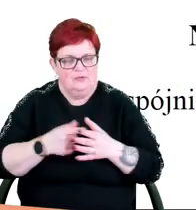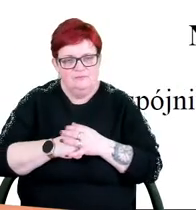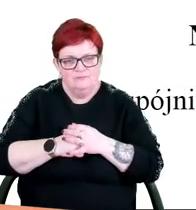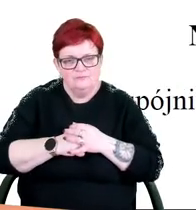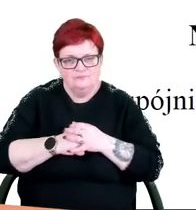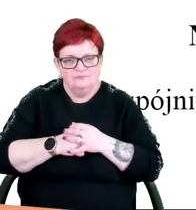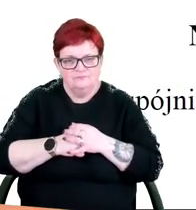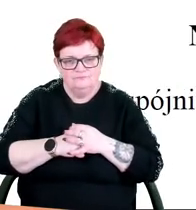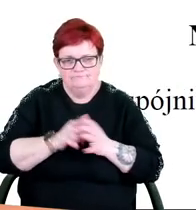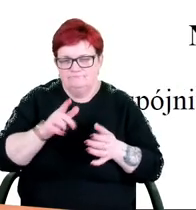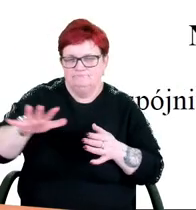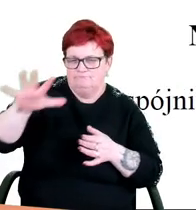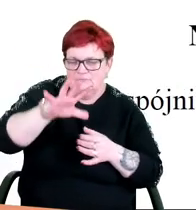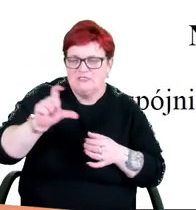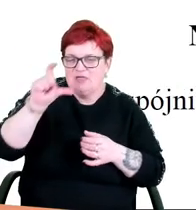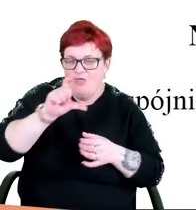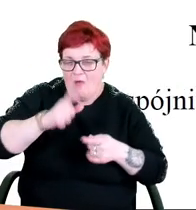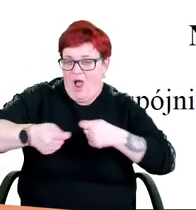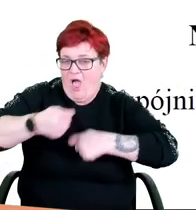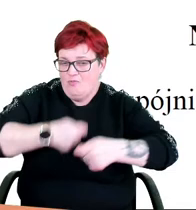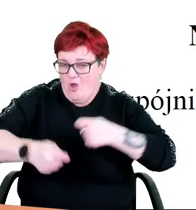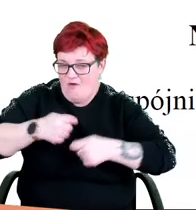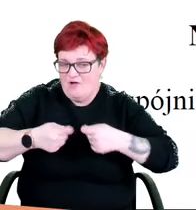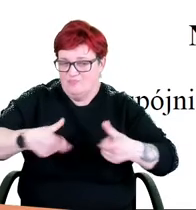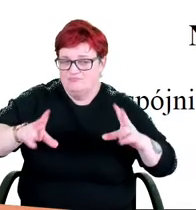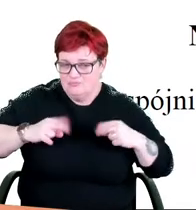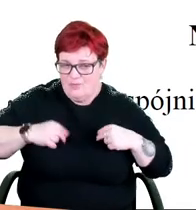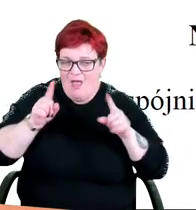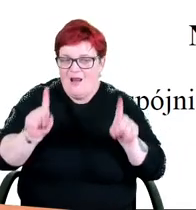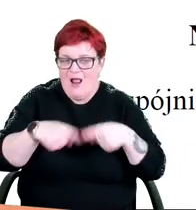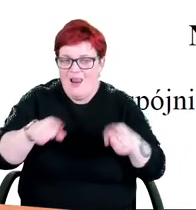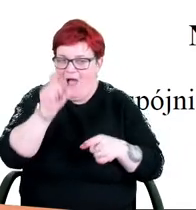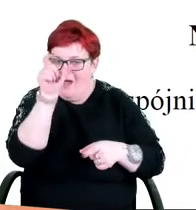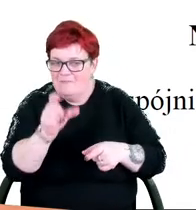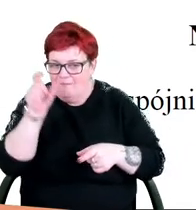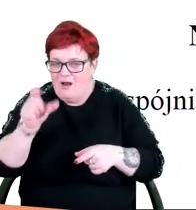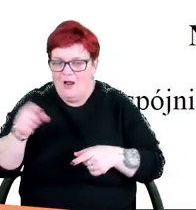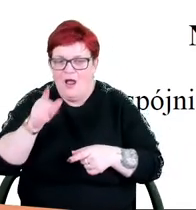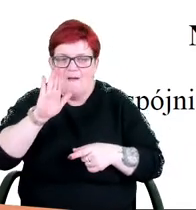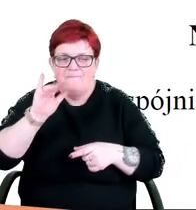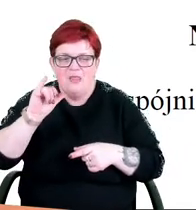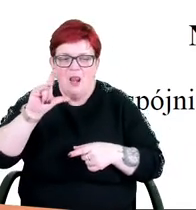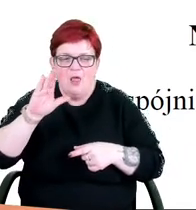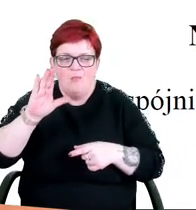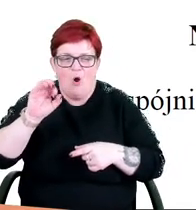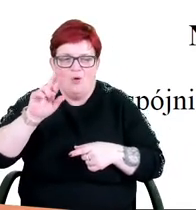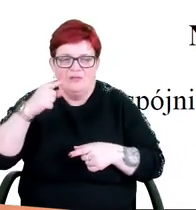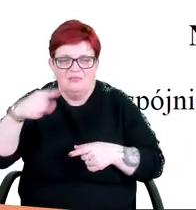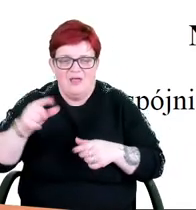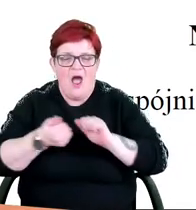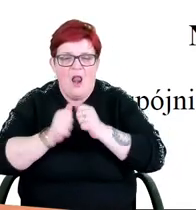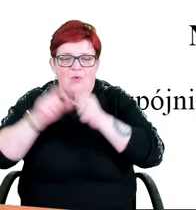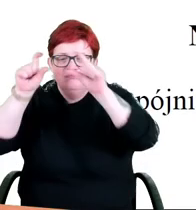Na terenie centrów handlowych dopuszcza się tablice reklamowe, tzw. billboardy lub gabloty